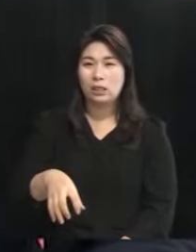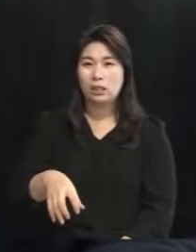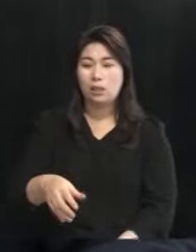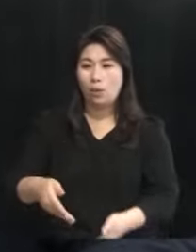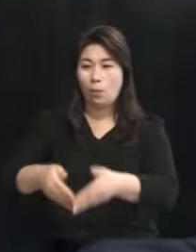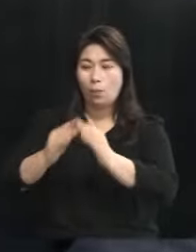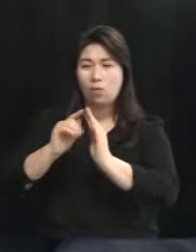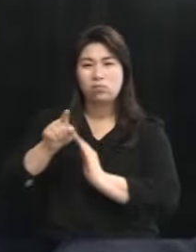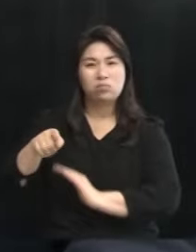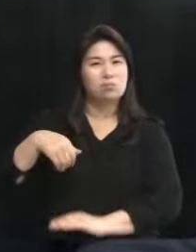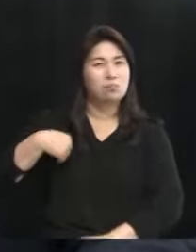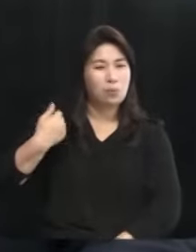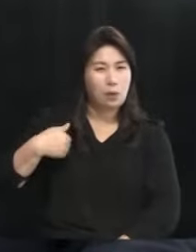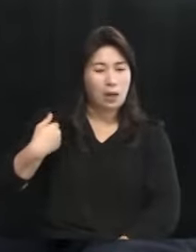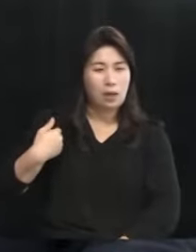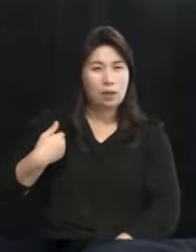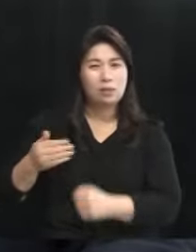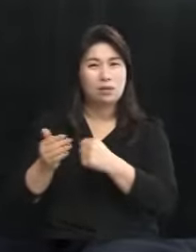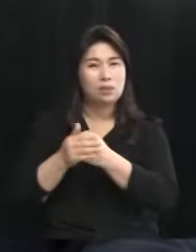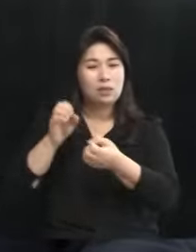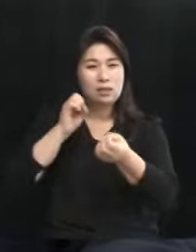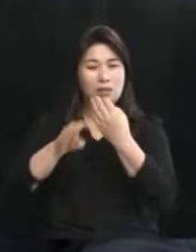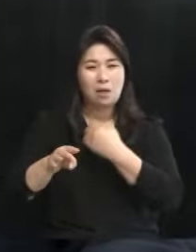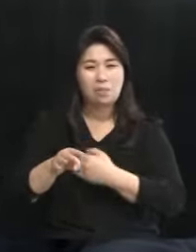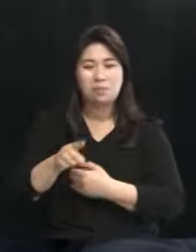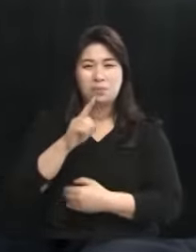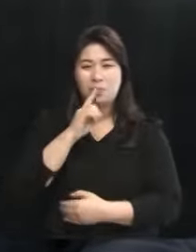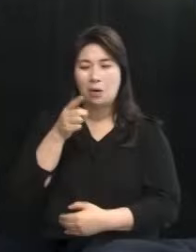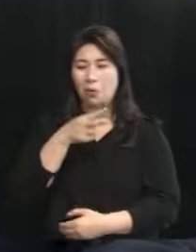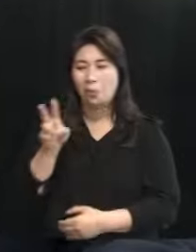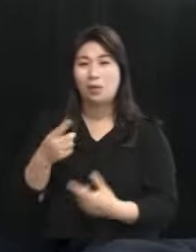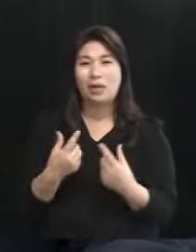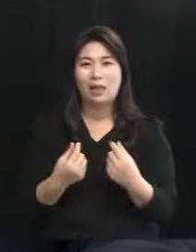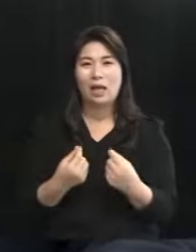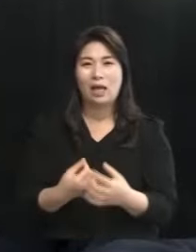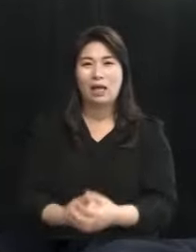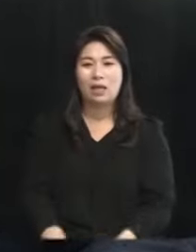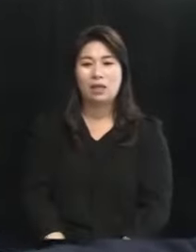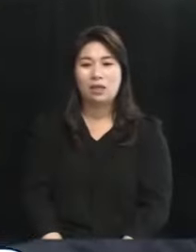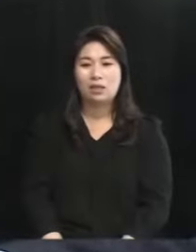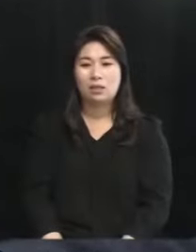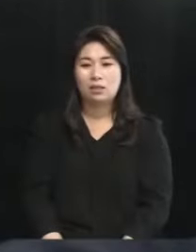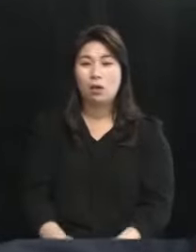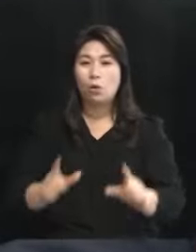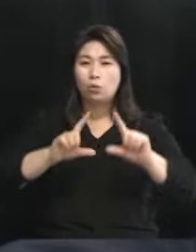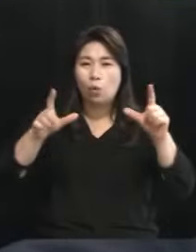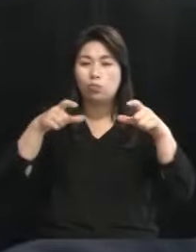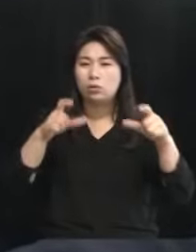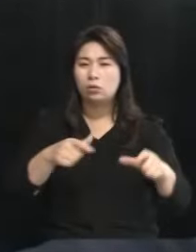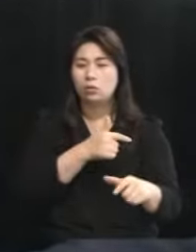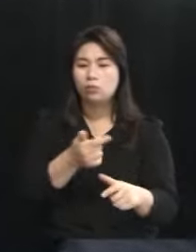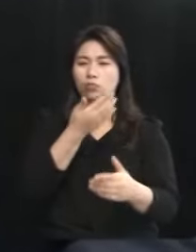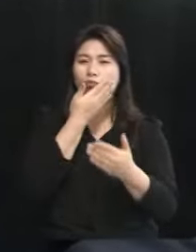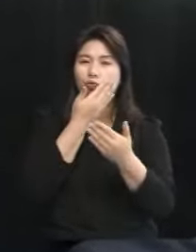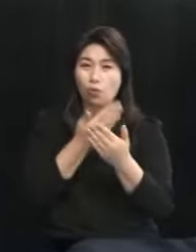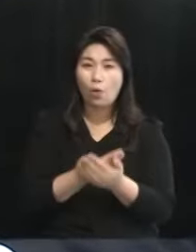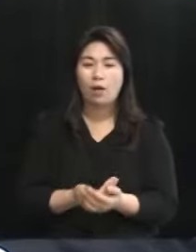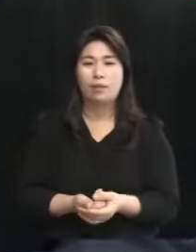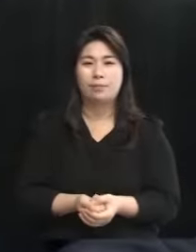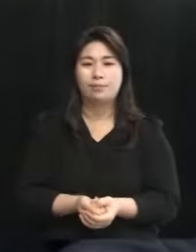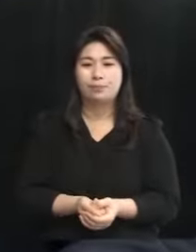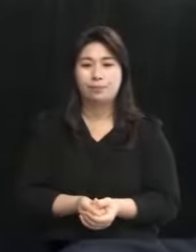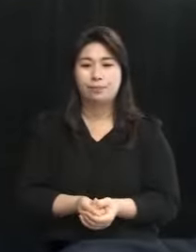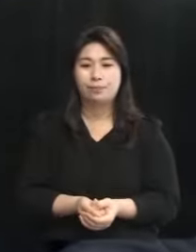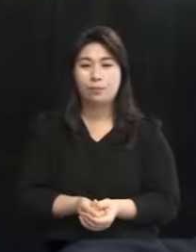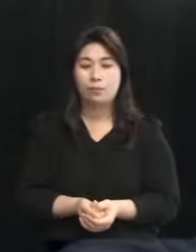생기는지를 모르시고 있기 때문에 답을 회피하고 계신데요 이게 동부지역의 엄청나게 중요한 문제입니다 혹시 관련 문제